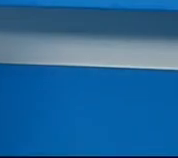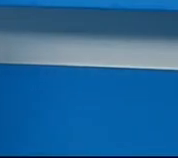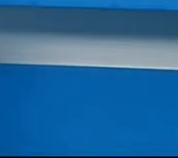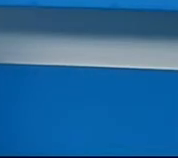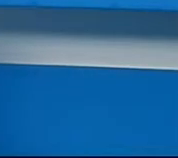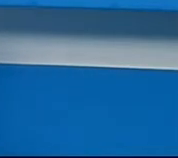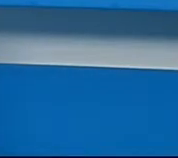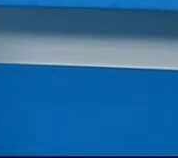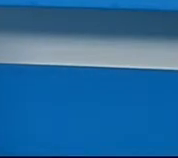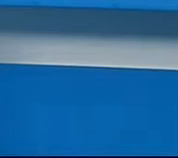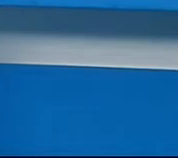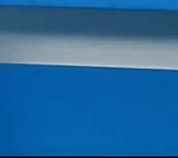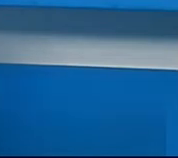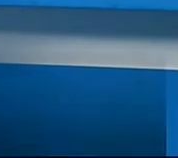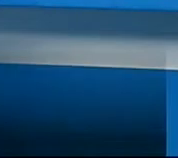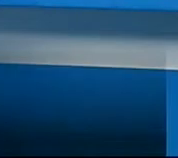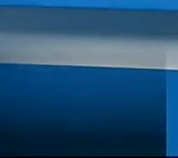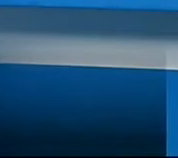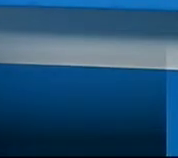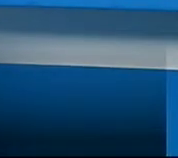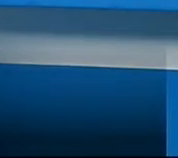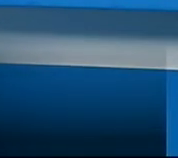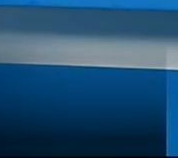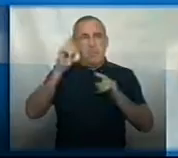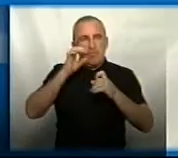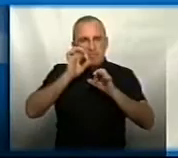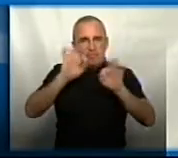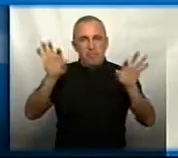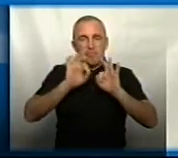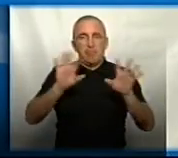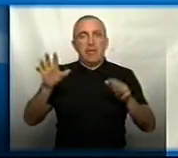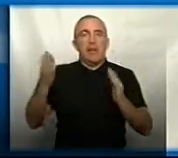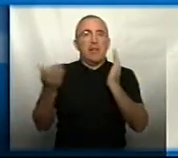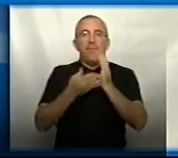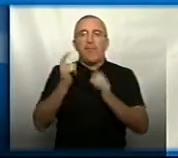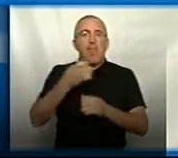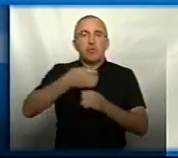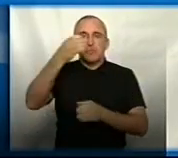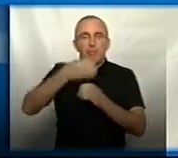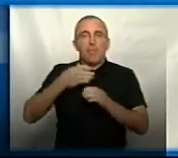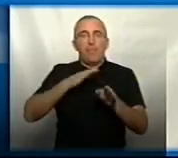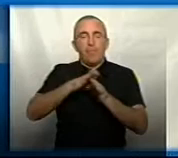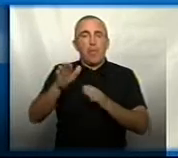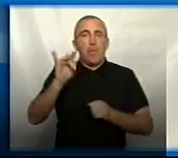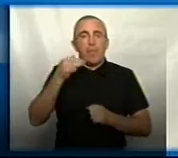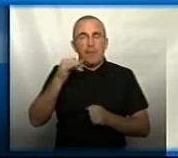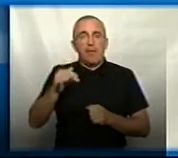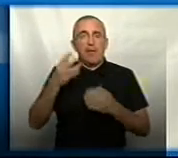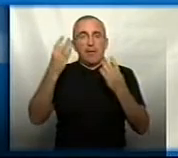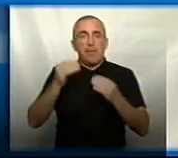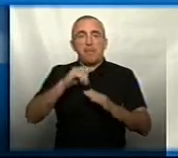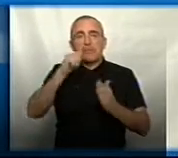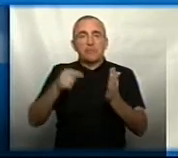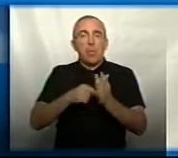Добрий вечір. Тема дня на Суспільному. Мітинг під умовною назвою «Дерева не стовпи» відбувся у Кропивницькому днями під стінами